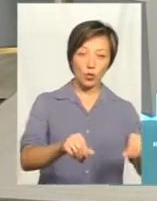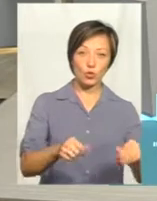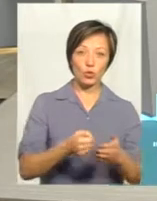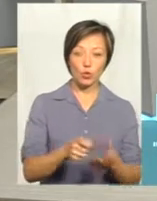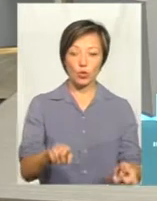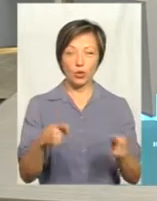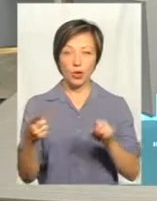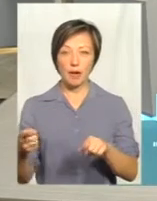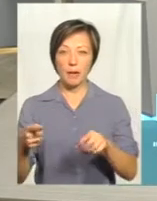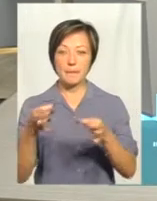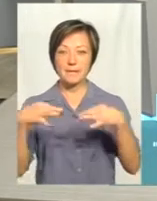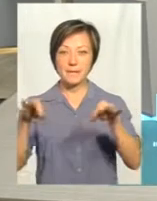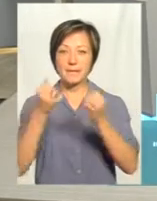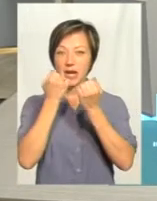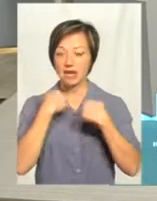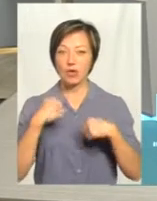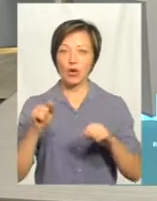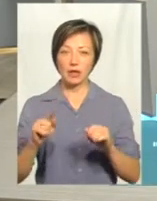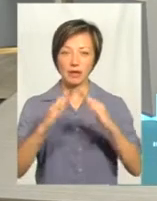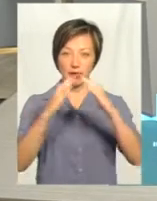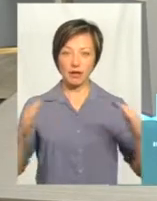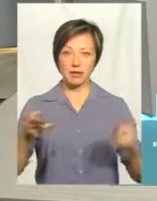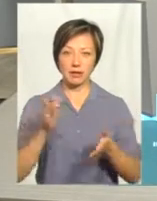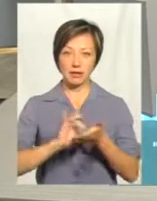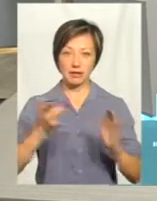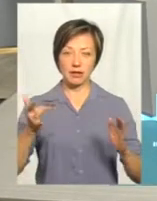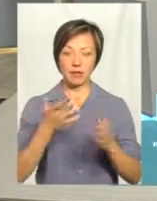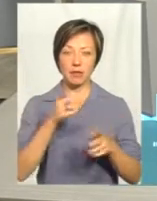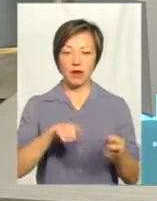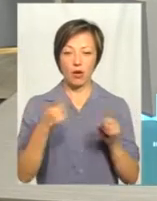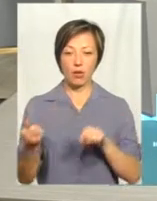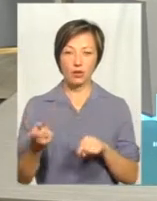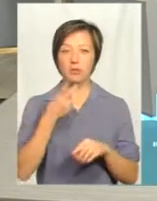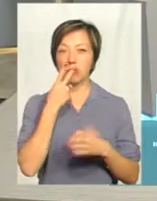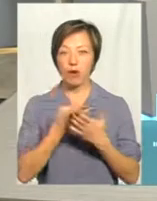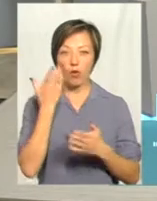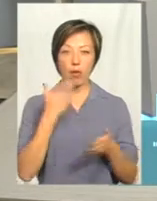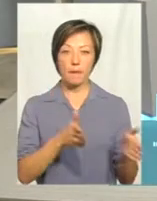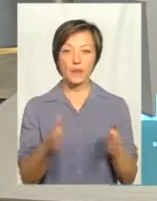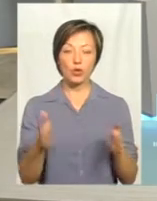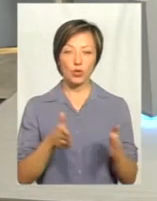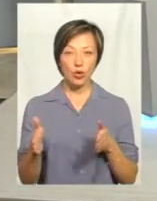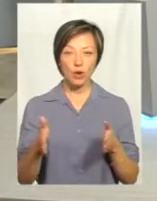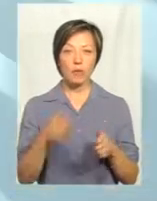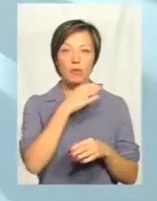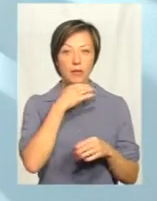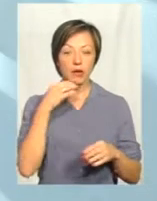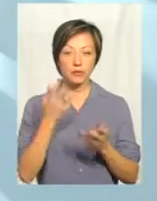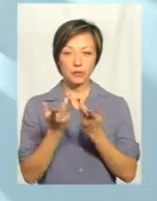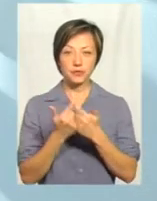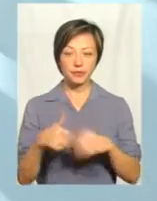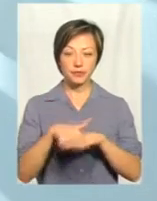плівок і тоді аж до теплиць переходити. Тому ми бачимо, що ми коли підготуємо досить велику кількість